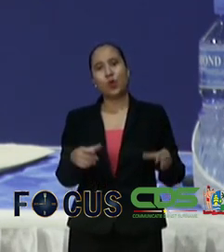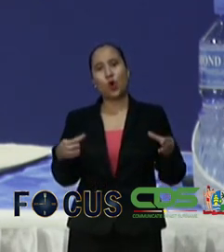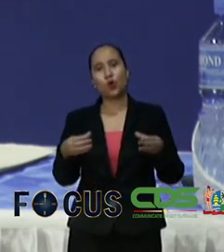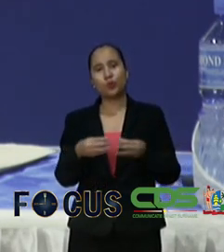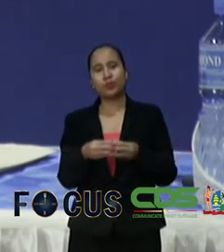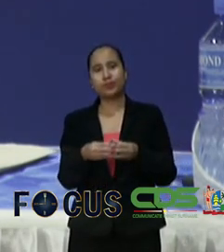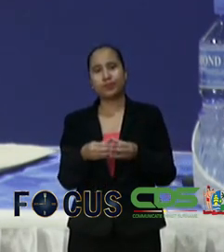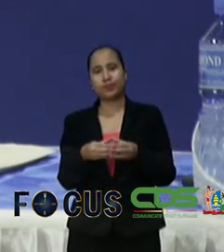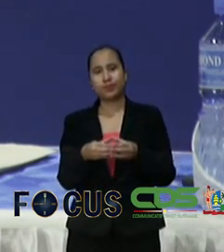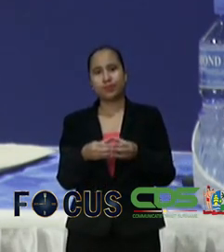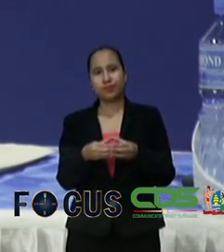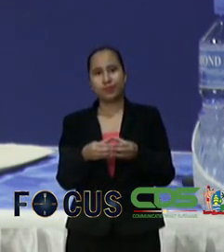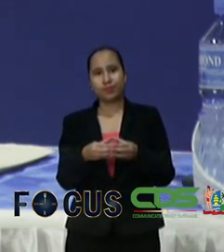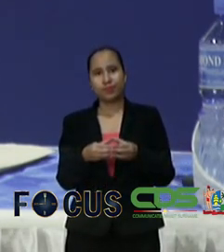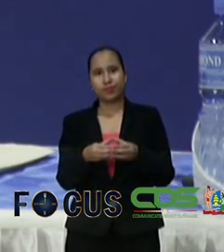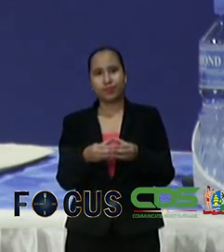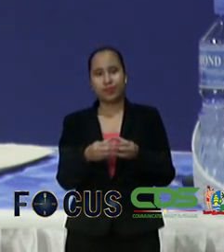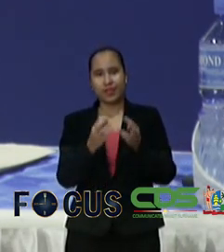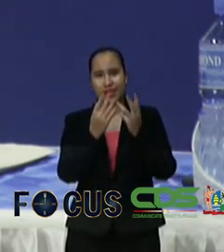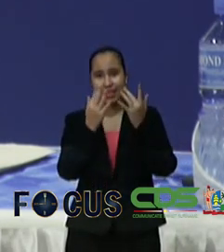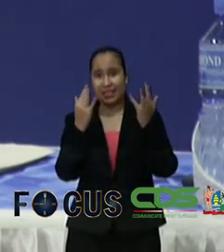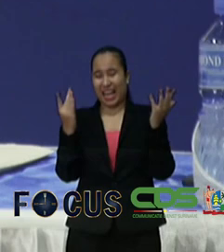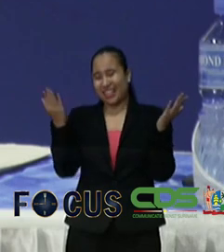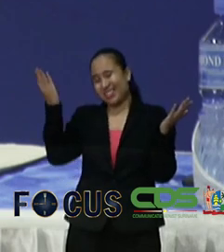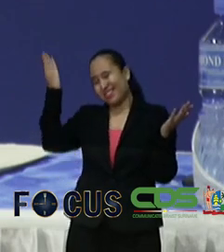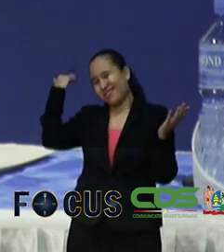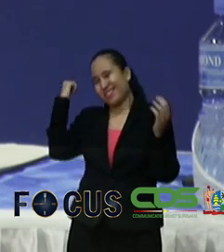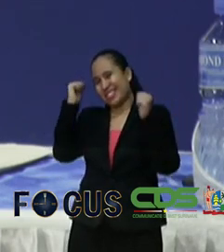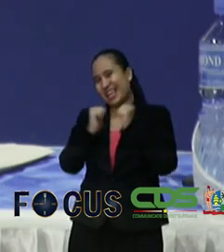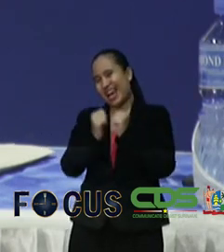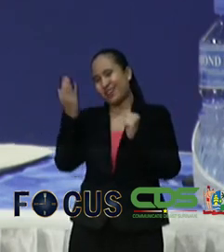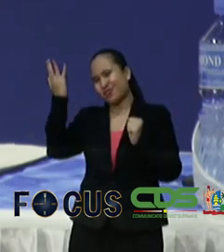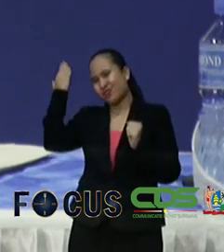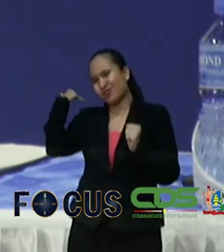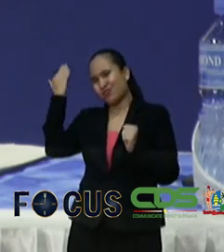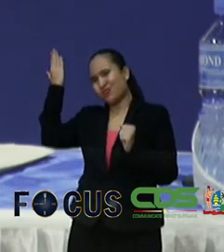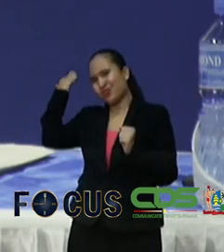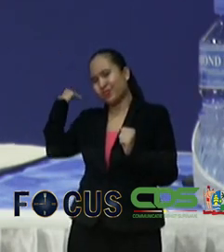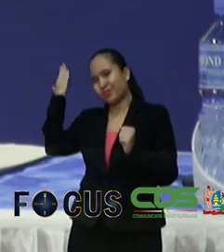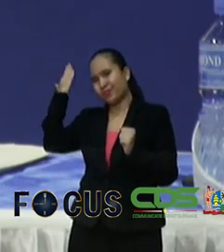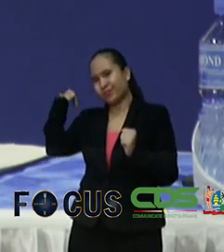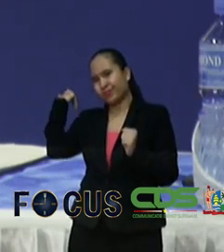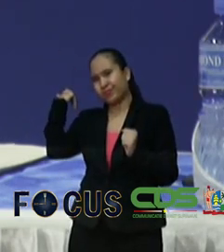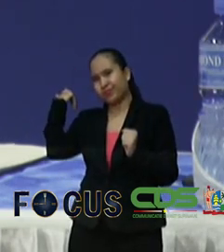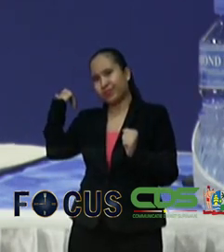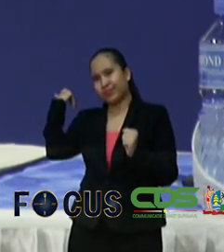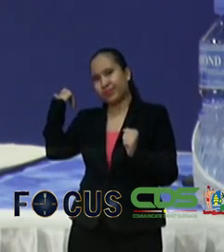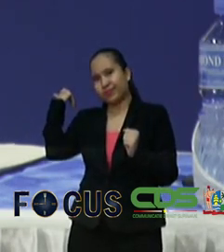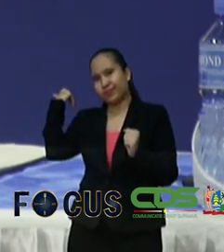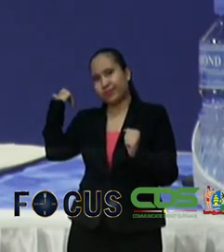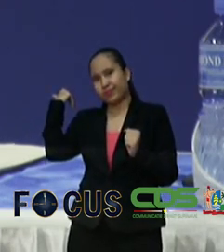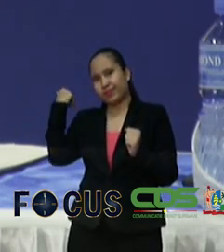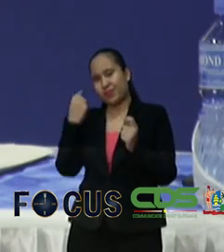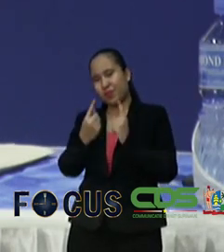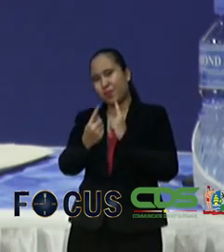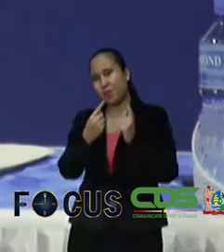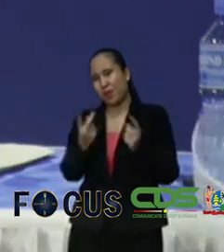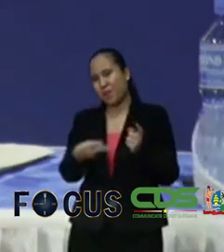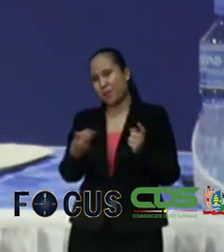een aantal jaren terug houdt u mij ten goede dat moeten wij vanuit beide partijen nog